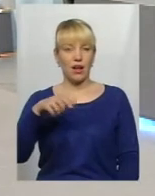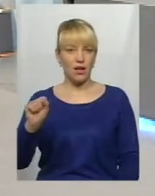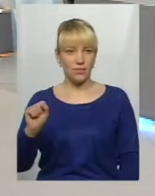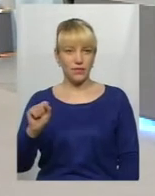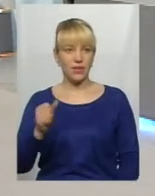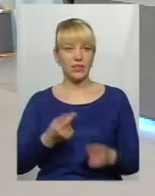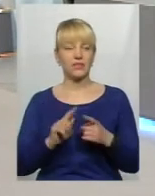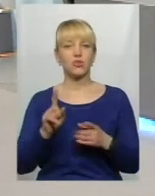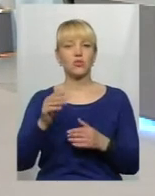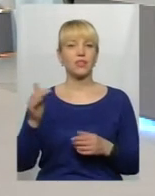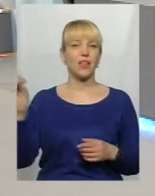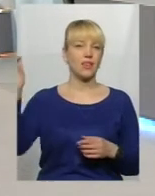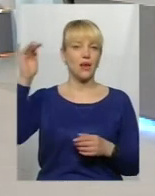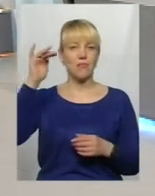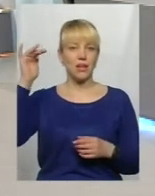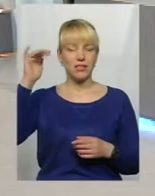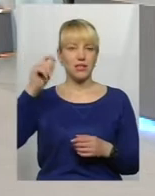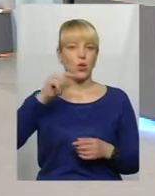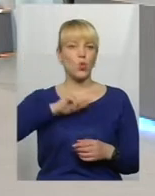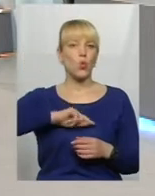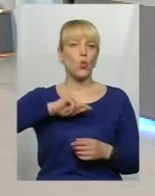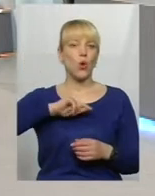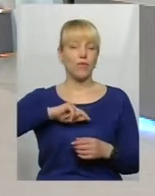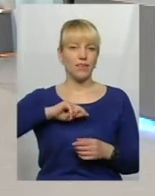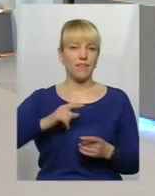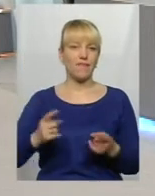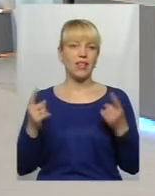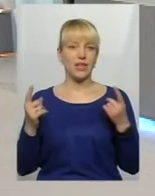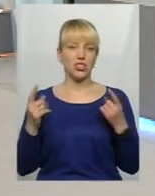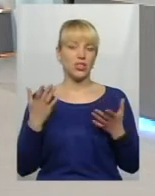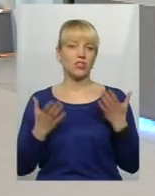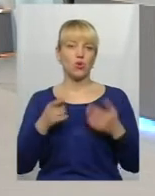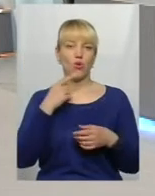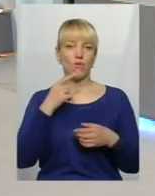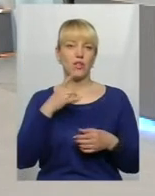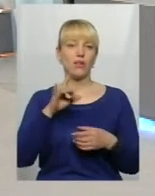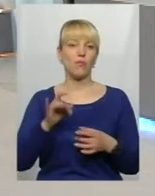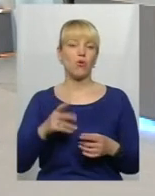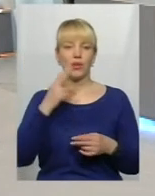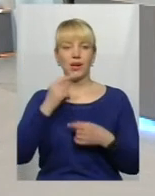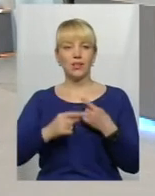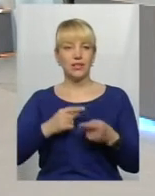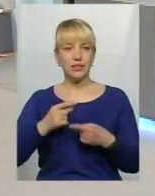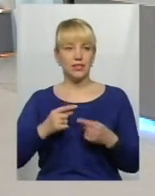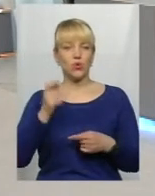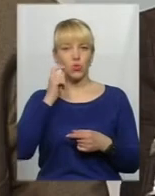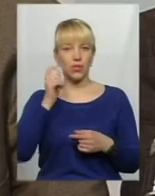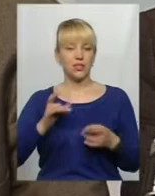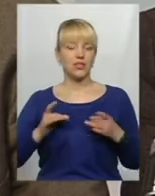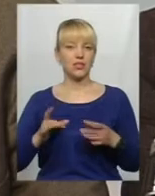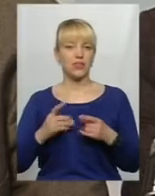небесне, це духовне, це величне. І, якщо говорити про традиції українських святкувань, то це